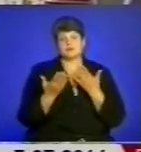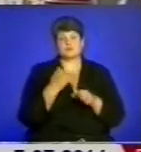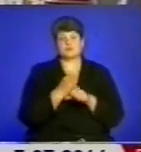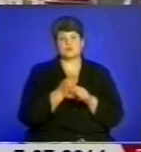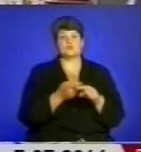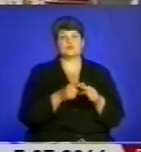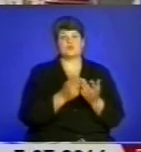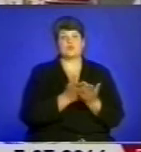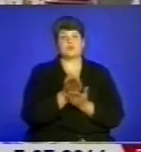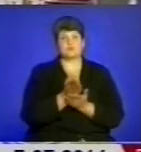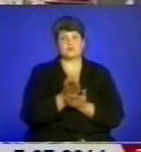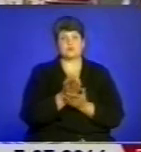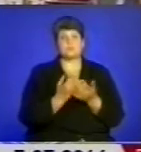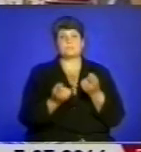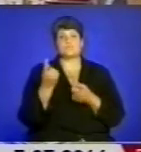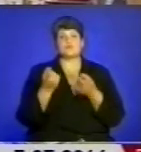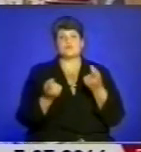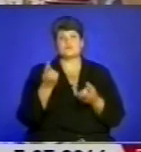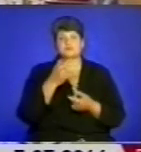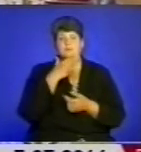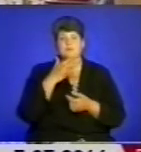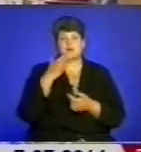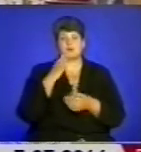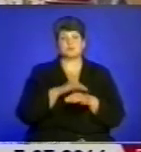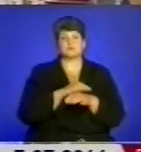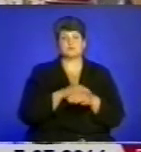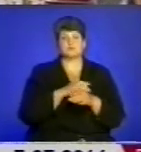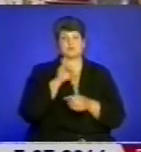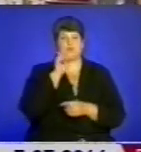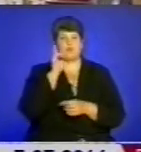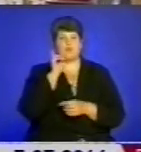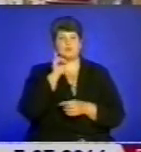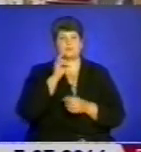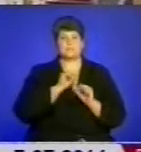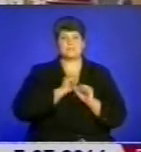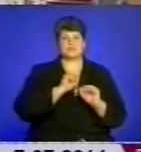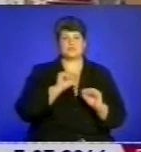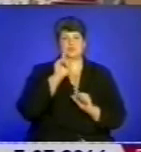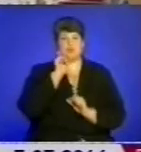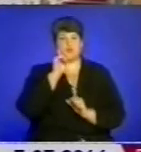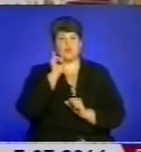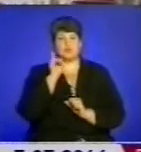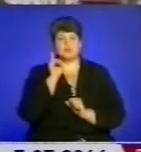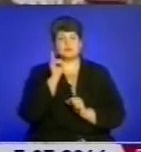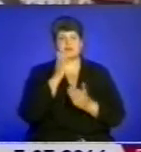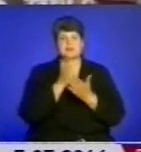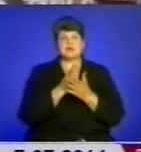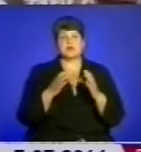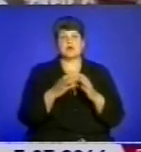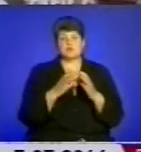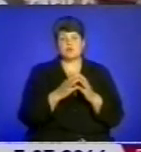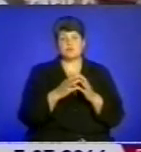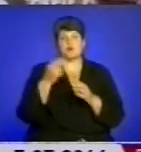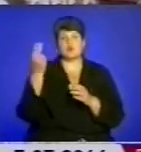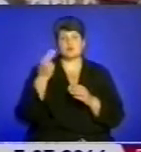Дуже зараз з'явилося багато волонтерської молоді, патріотичної молоді. В принципі, є група «Розмалюй місто Тернопіль»,